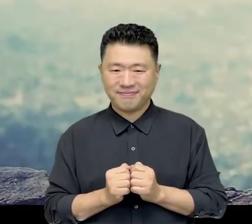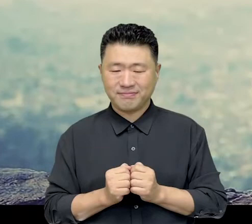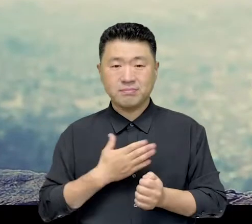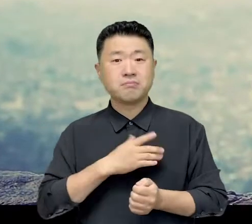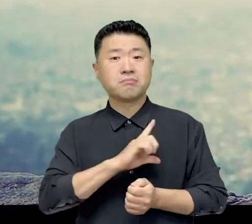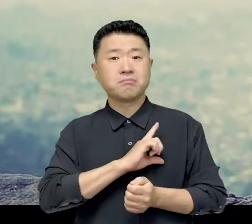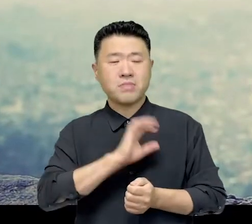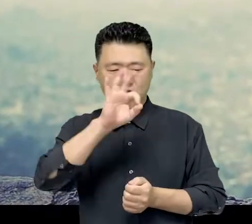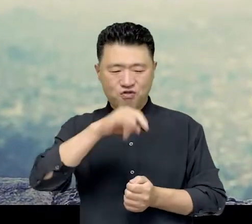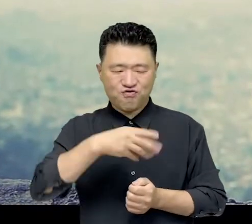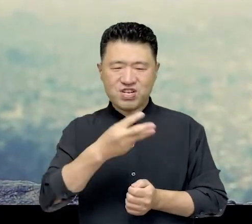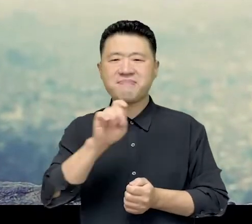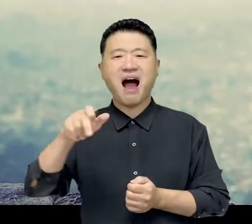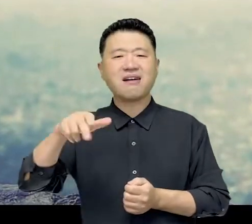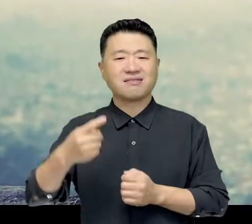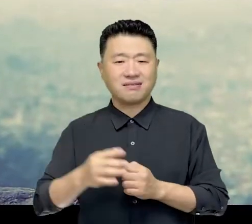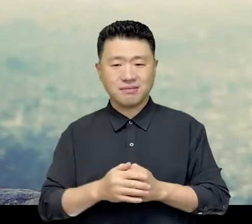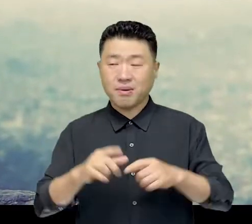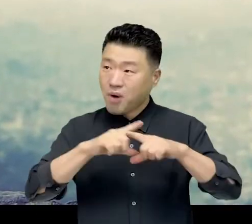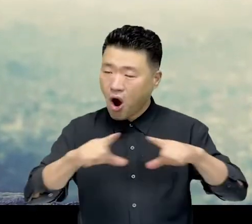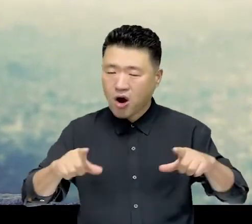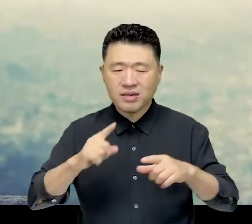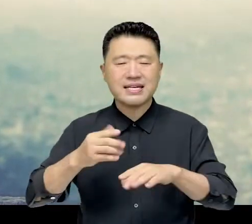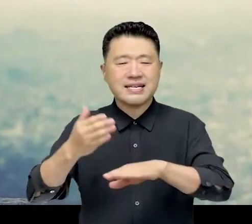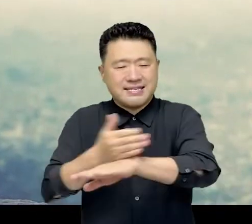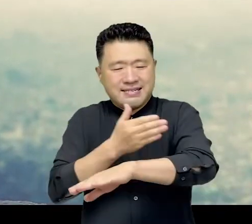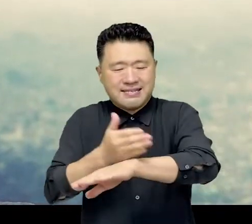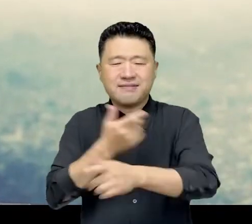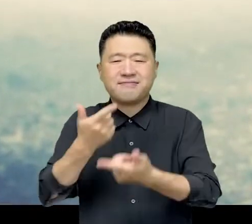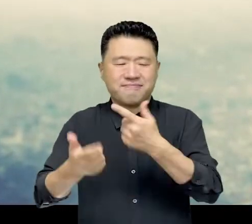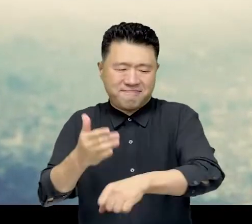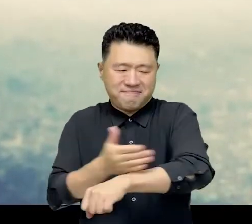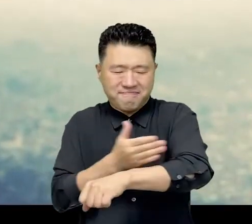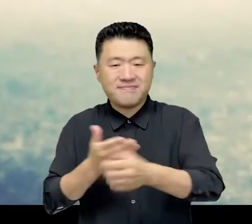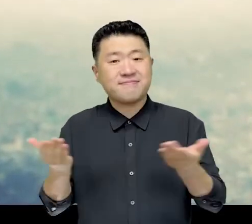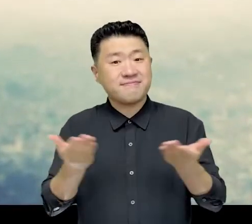내 이름은 윌파크, 평범한 목수다